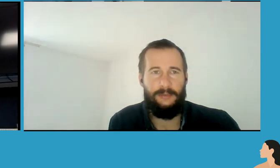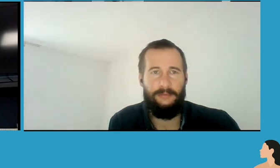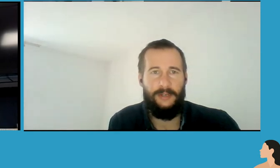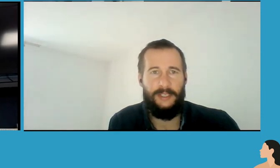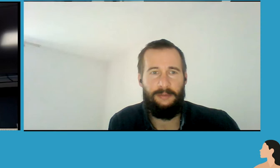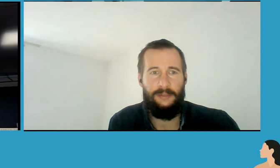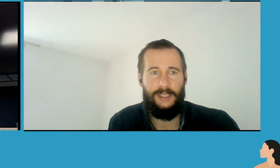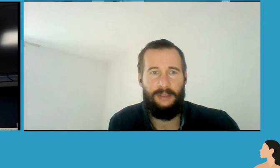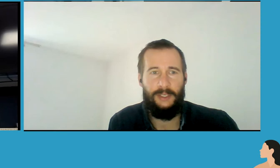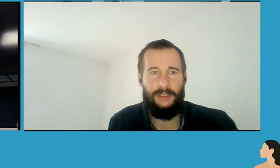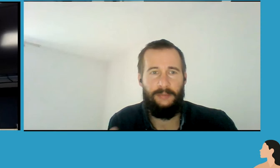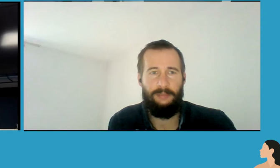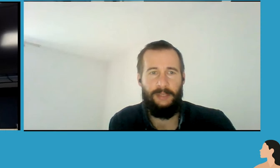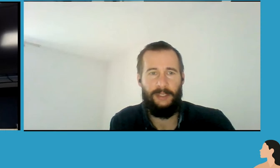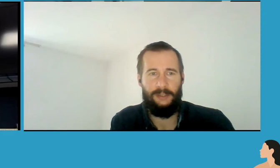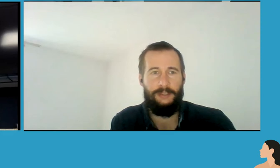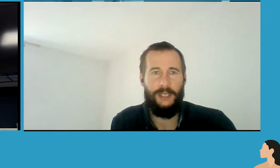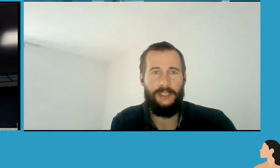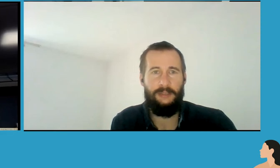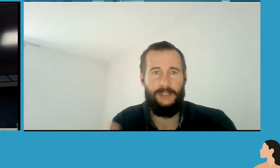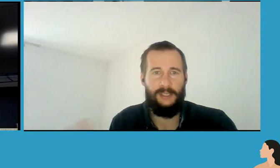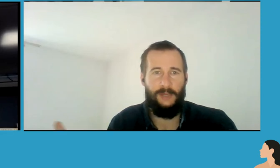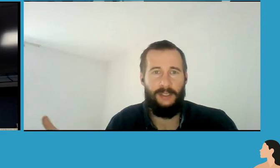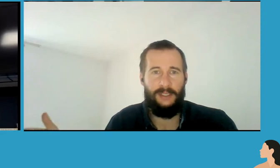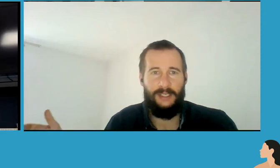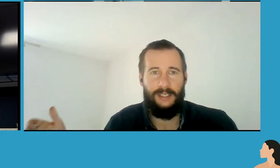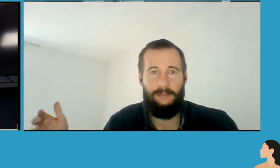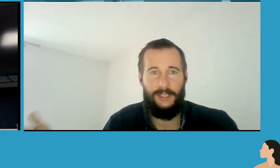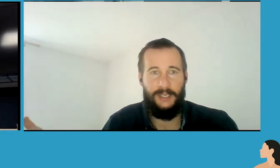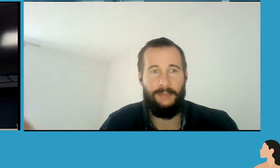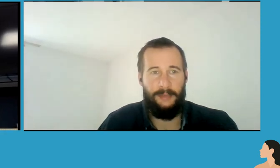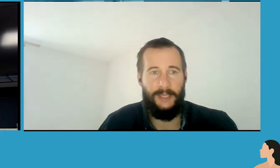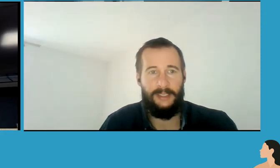Kalbant apie tą asmens užduotę klausimą,